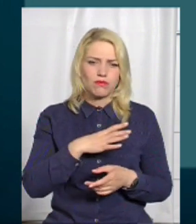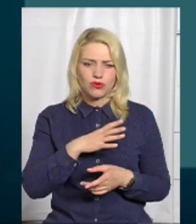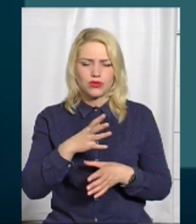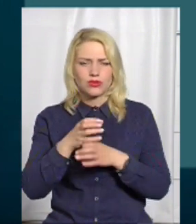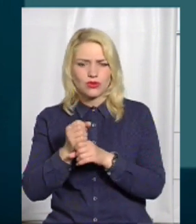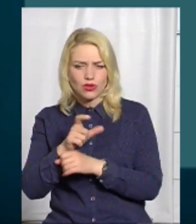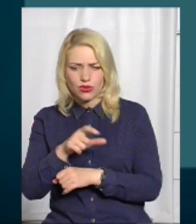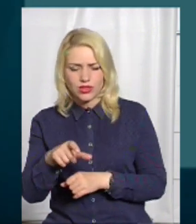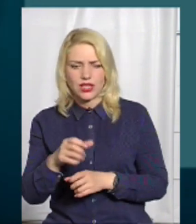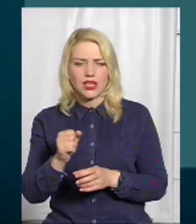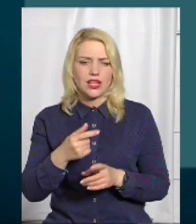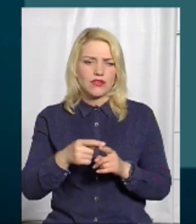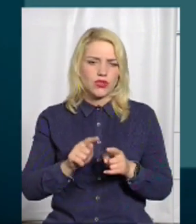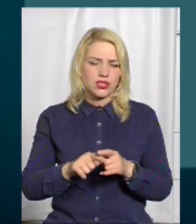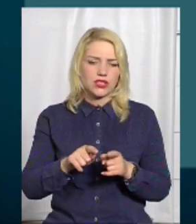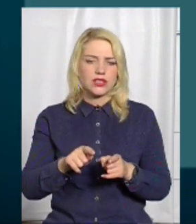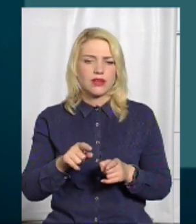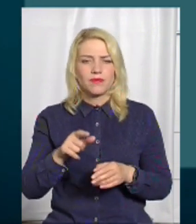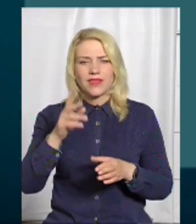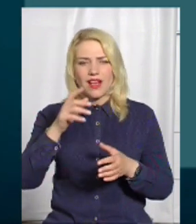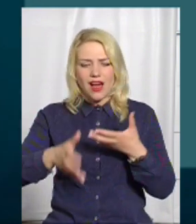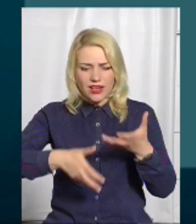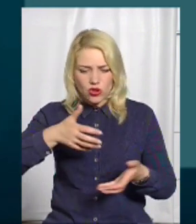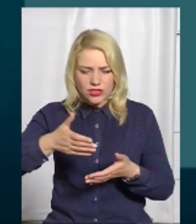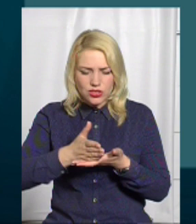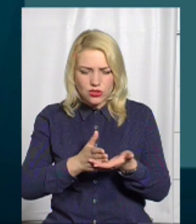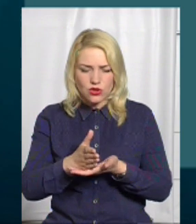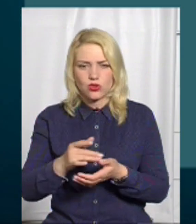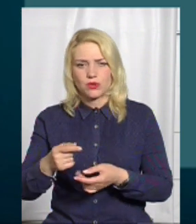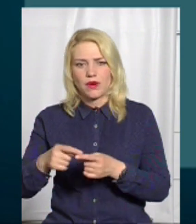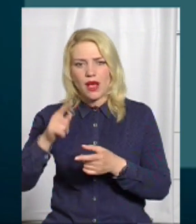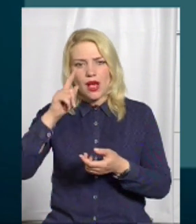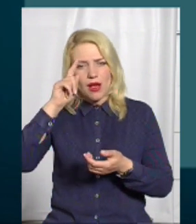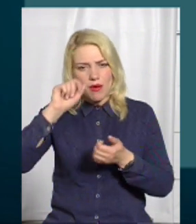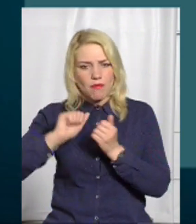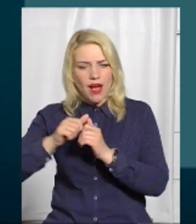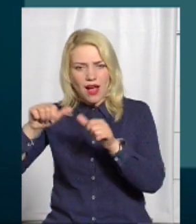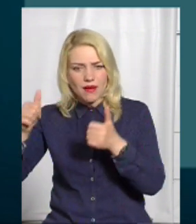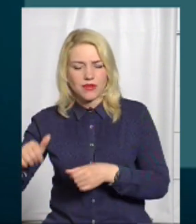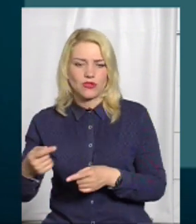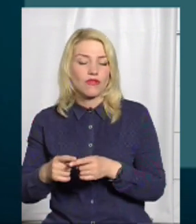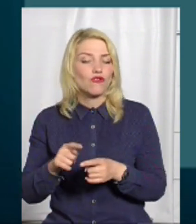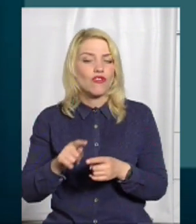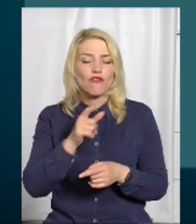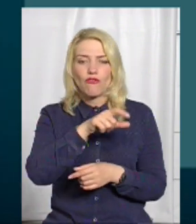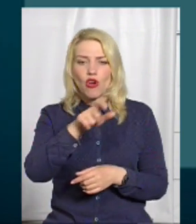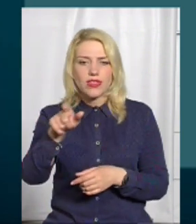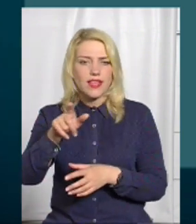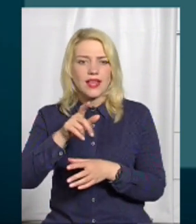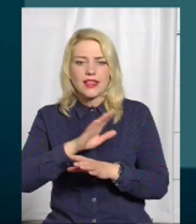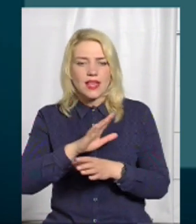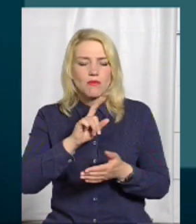археологів, оці археологічні служби, служби історичних пам'яток, ну не повинні вони, отримавши